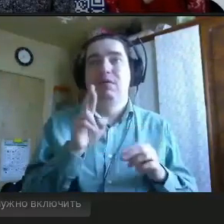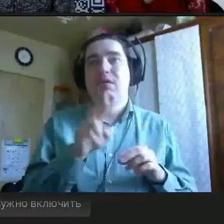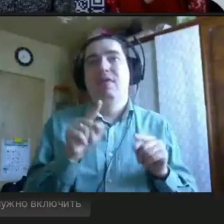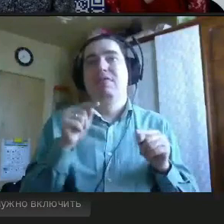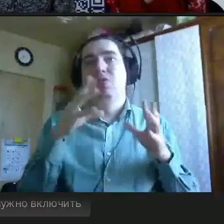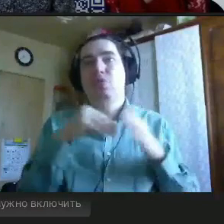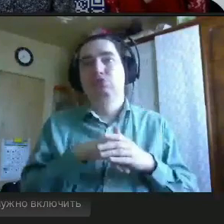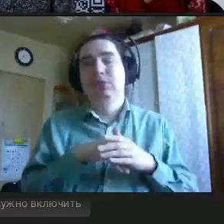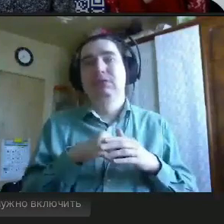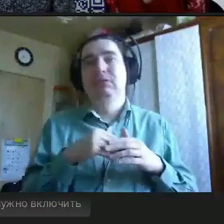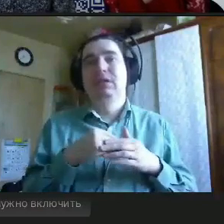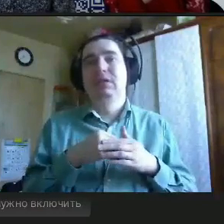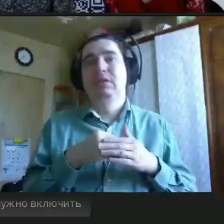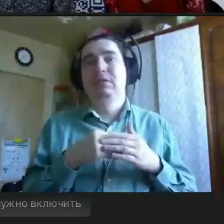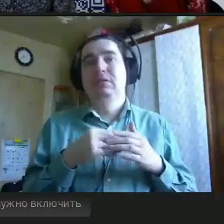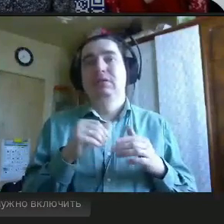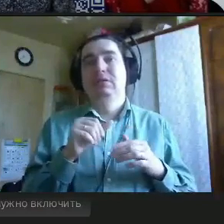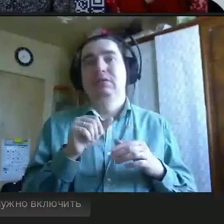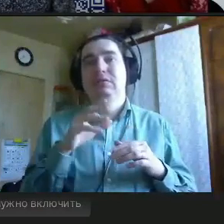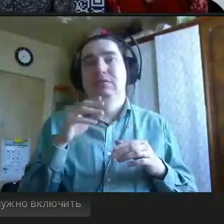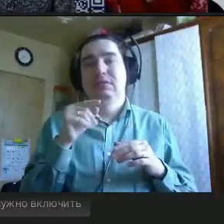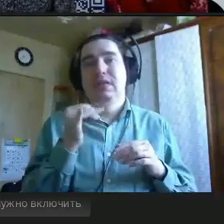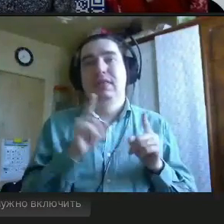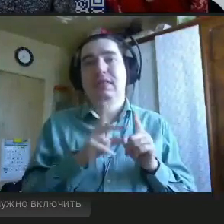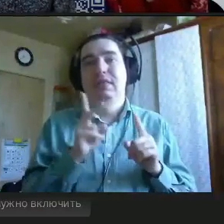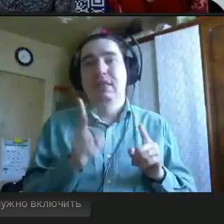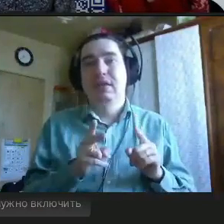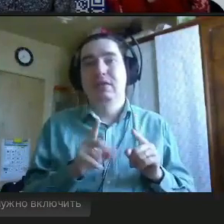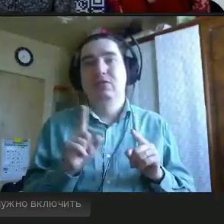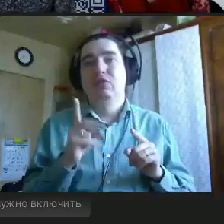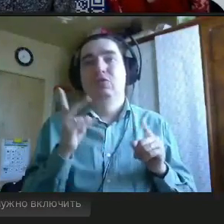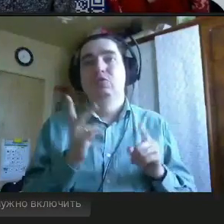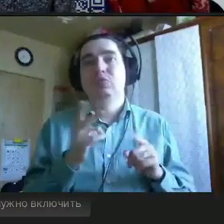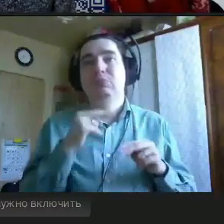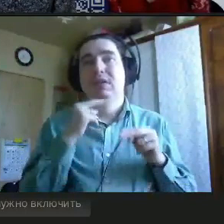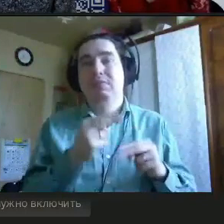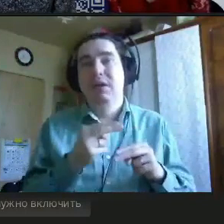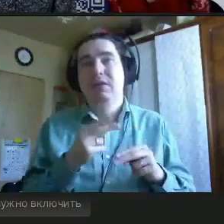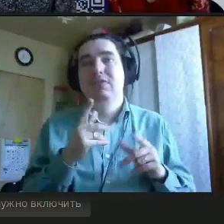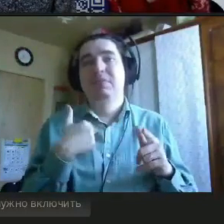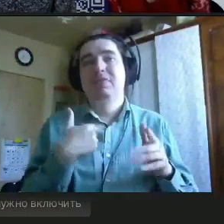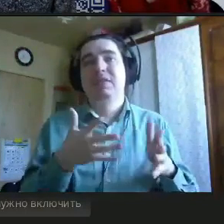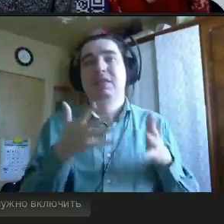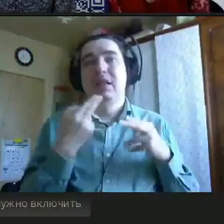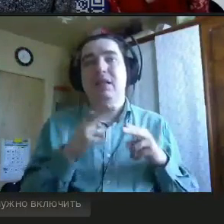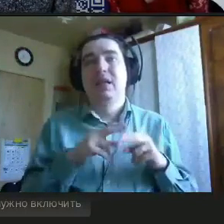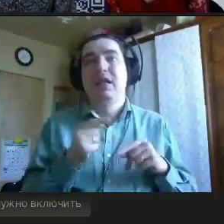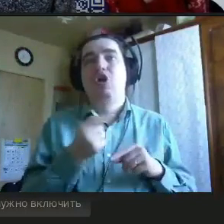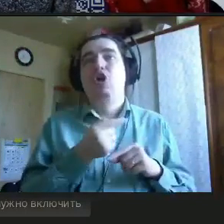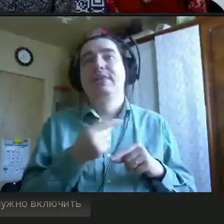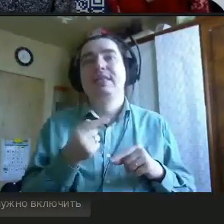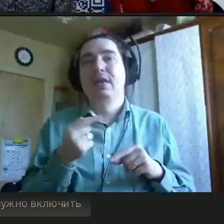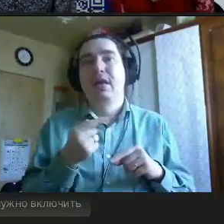и с которым я с вами хочу поделиться. Итак, первое, что делают родители, как мы с вами уже выяснили, это отрицают